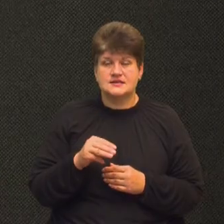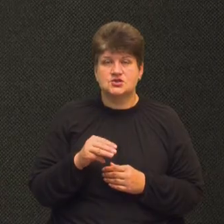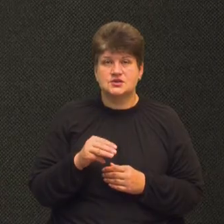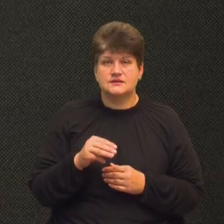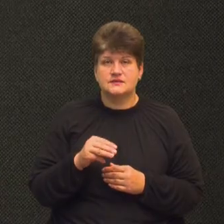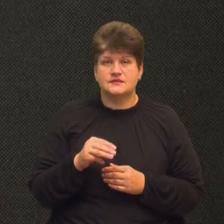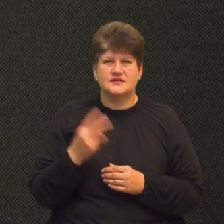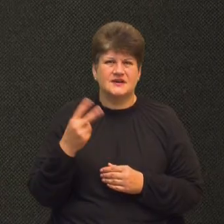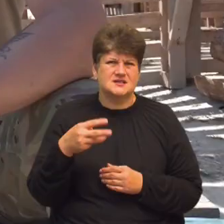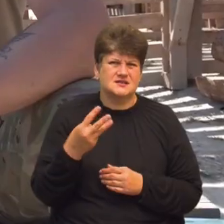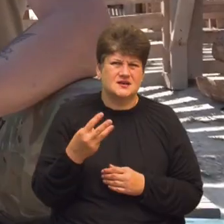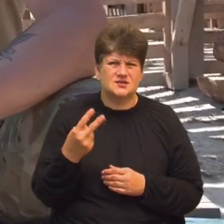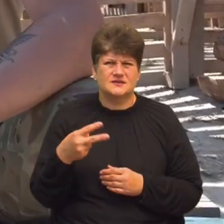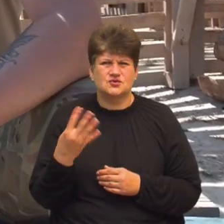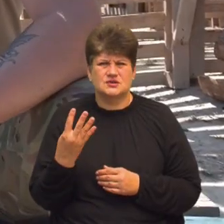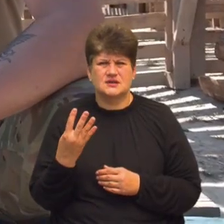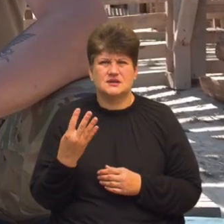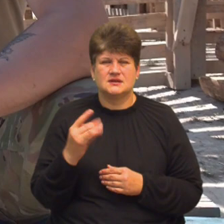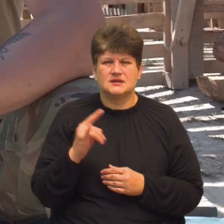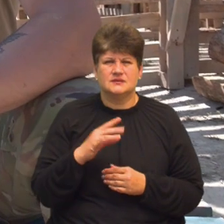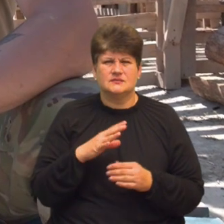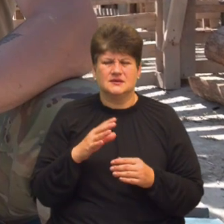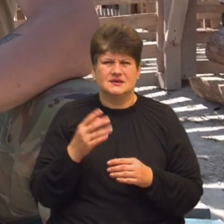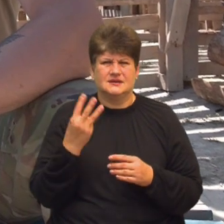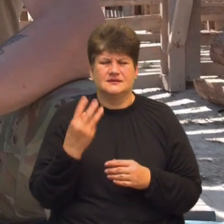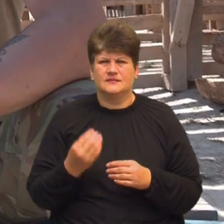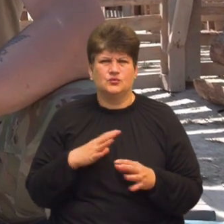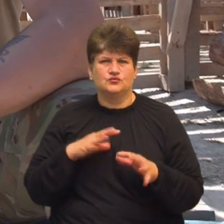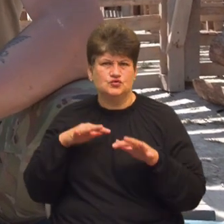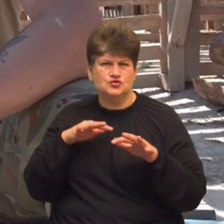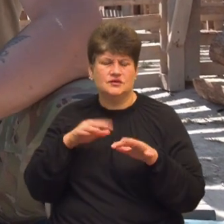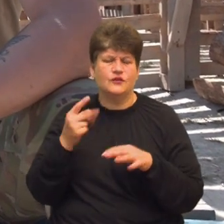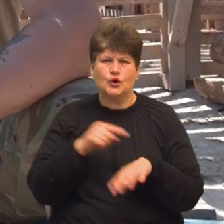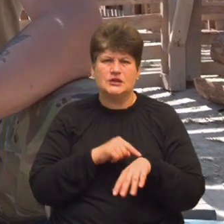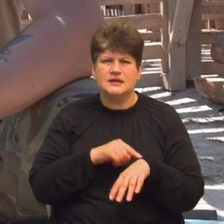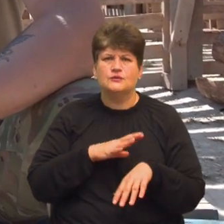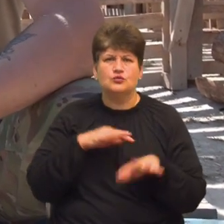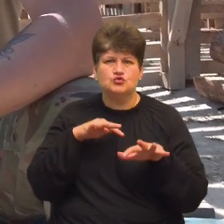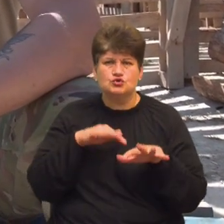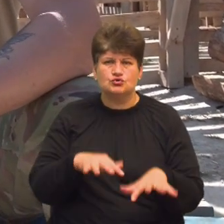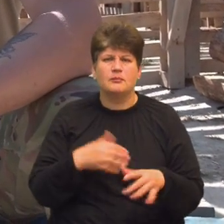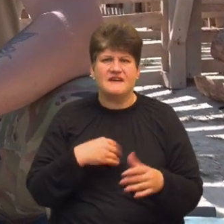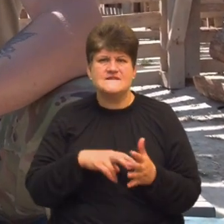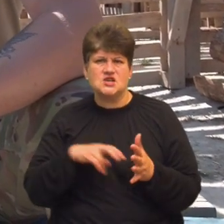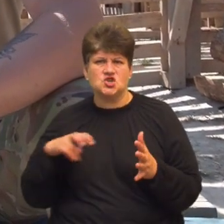23 чи 24 години проводився цей штурм. Ми тоді відійшли від цих позицій, але